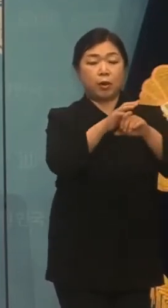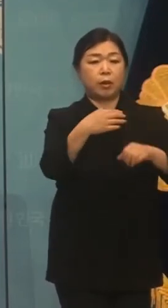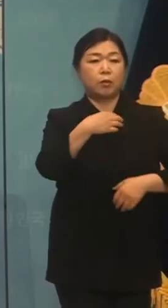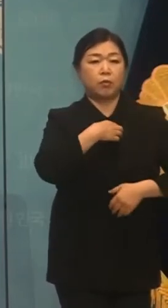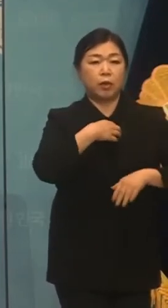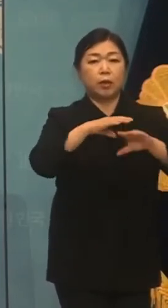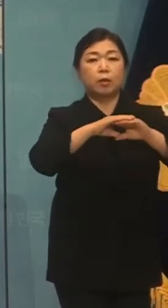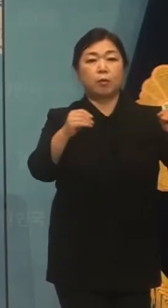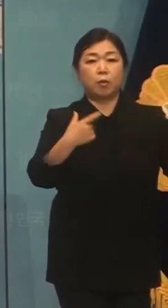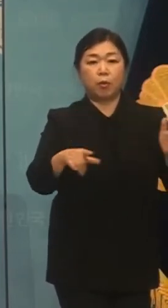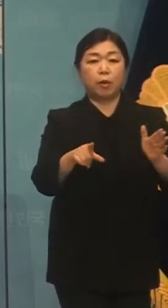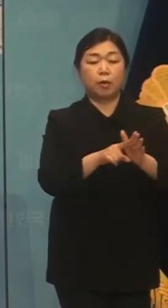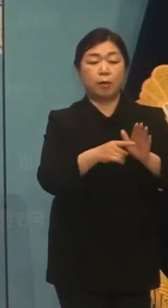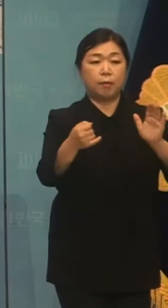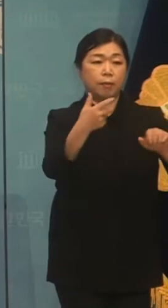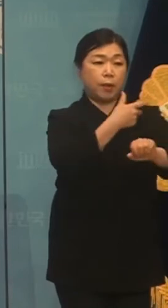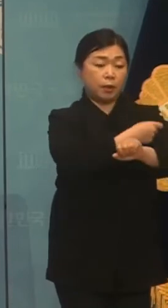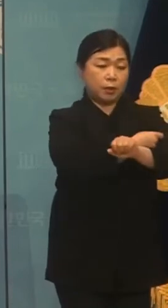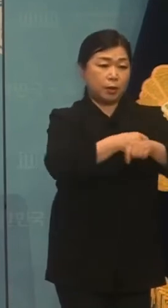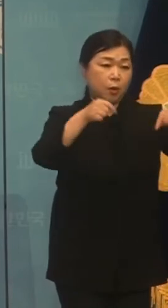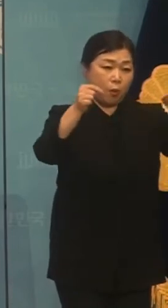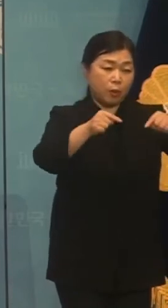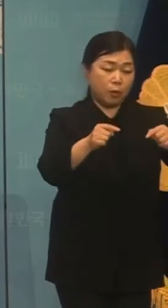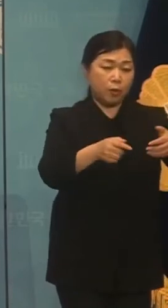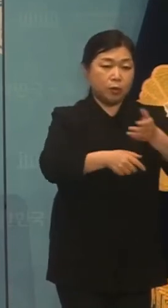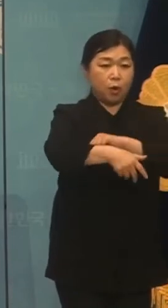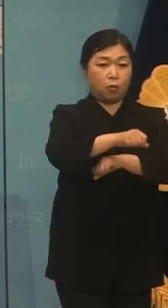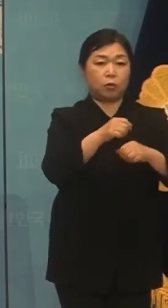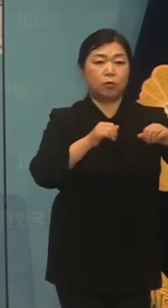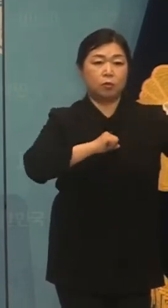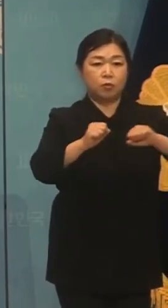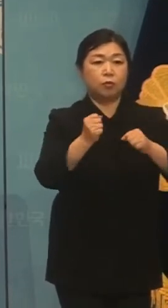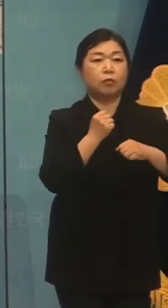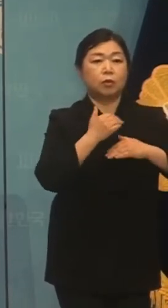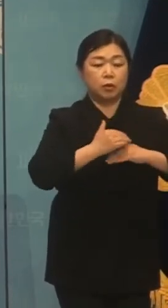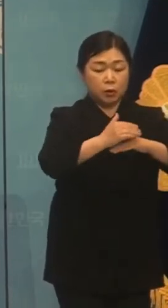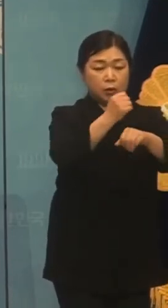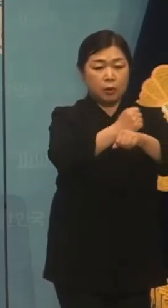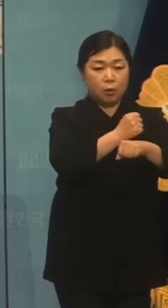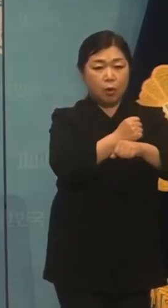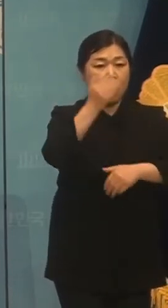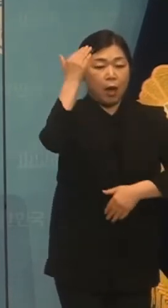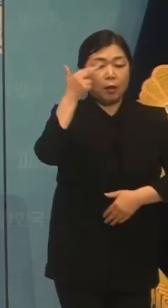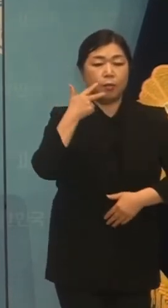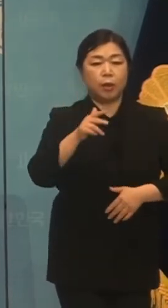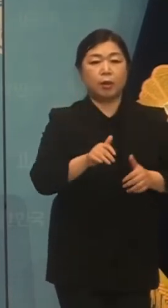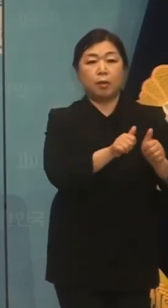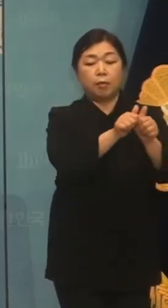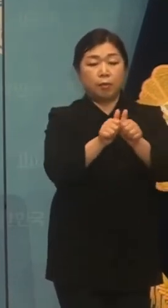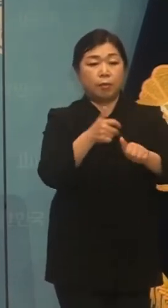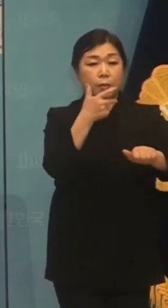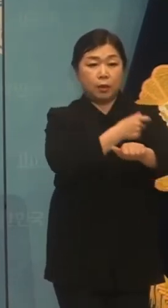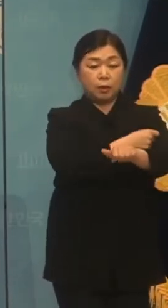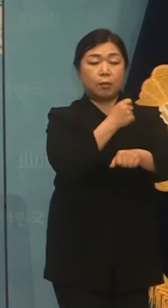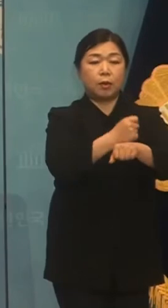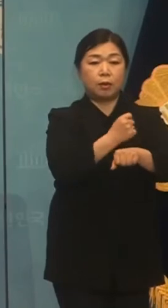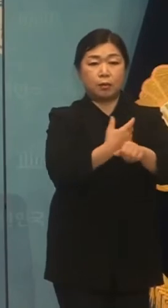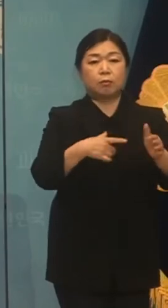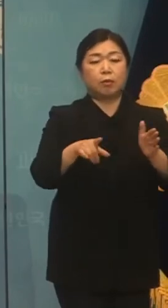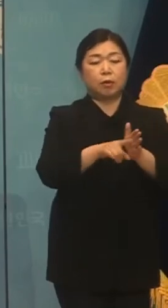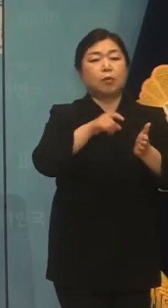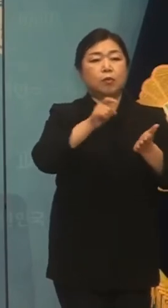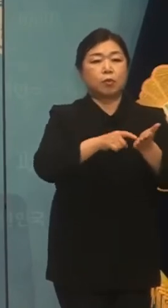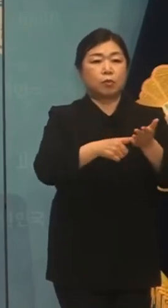극복을 위한 백신 외교 적극 추진 및 한미 백신 파트너십 구축을 촉구하는